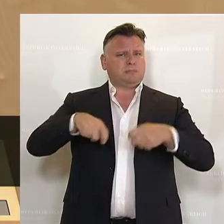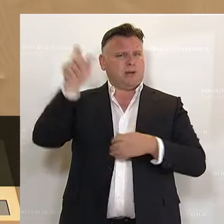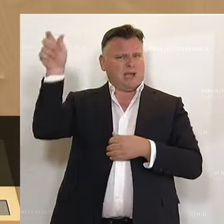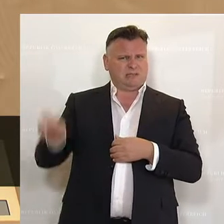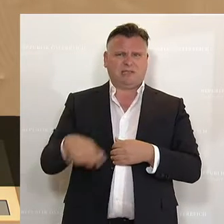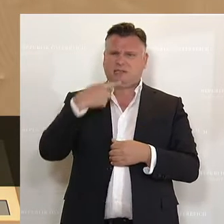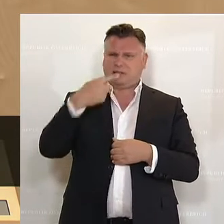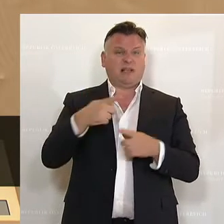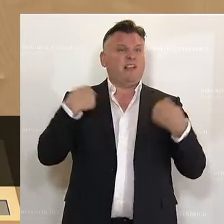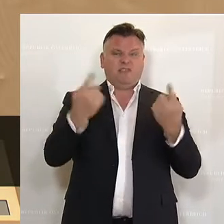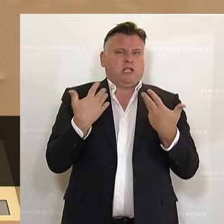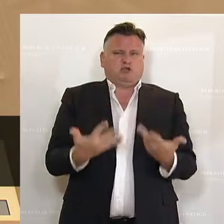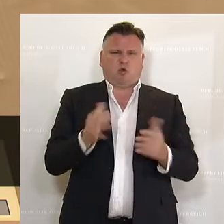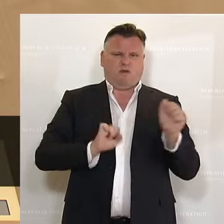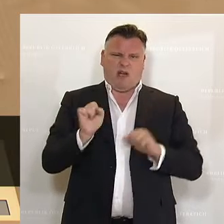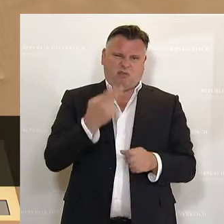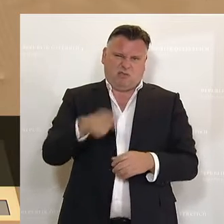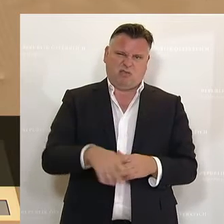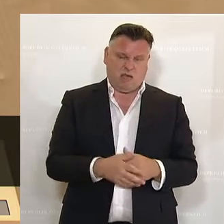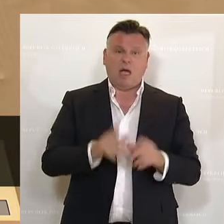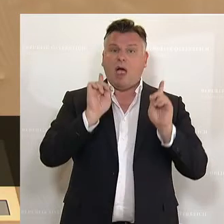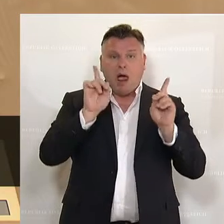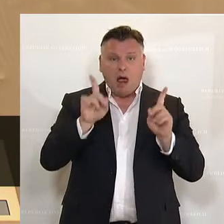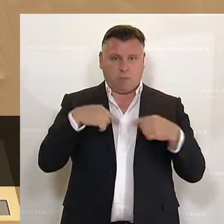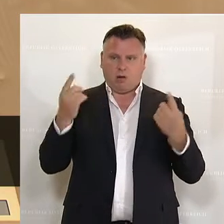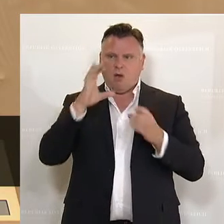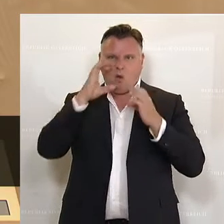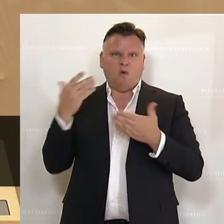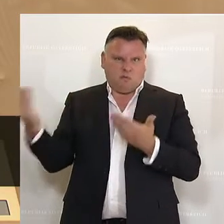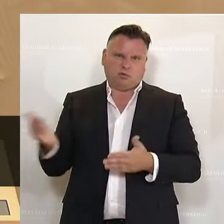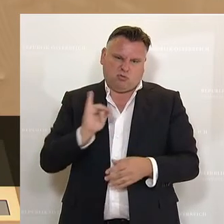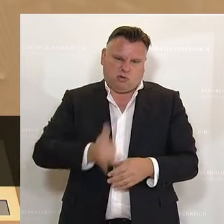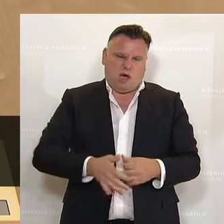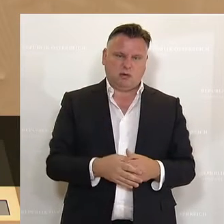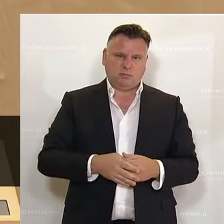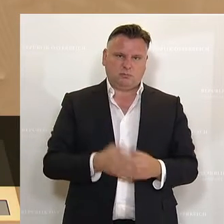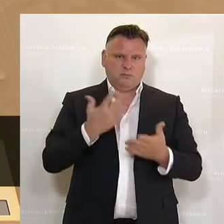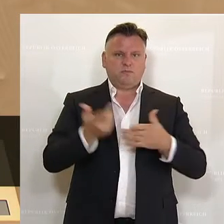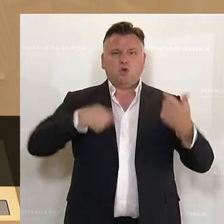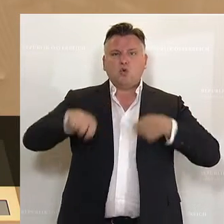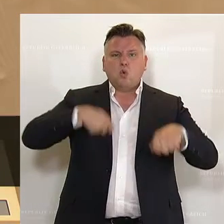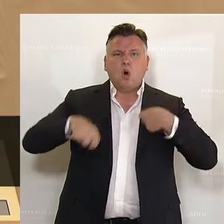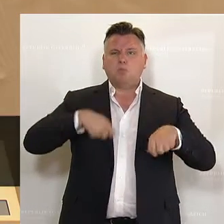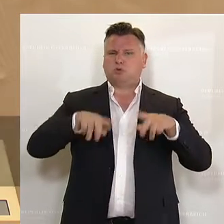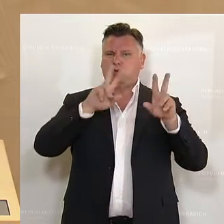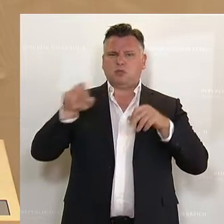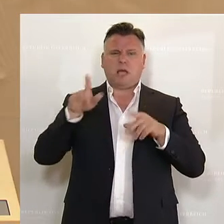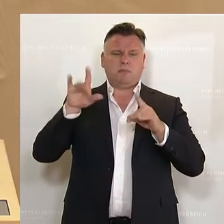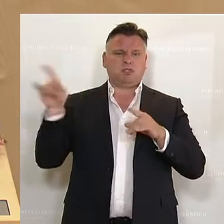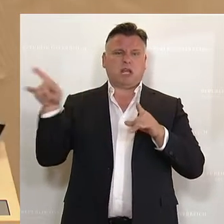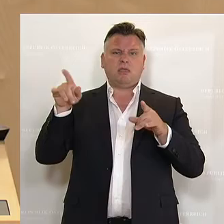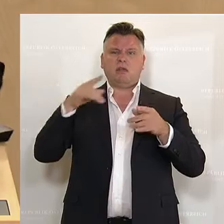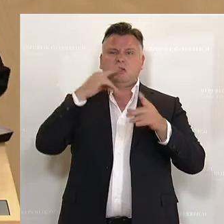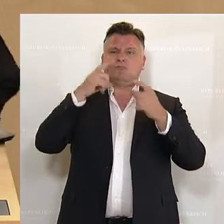eigentlich, so sind wir nicht. Aber die ÖVP ist anscheinend so. Korruptionsvorwürfe, niveaulose